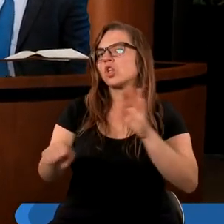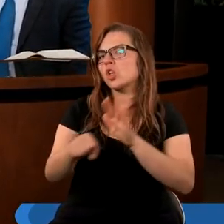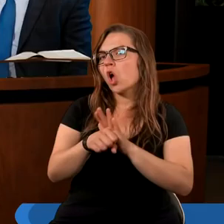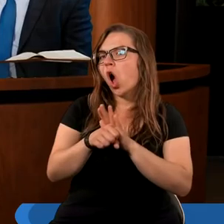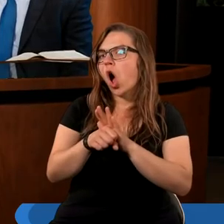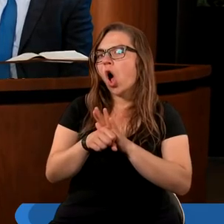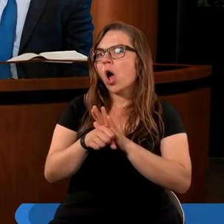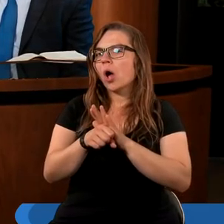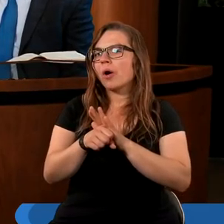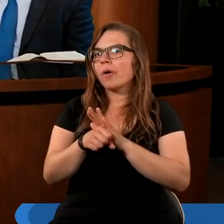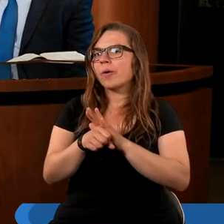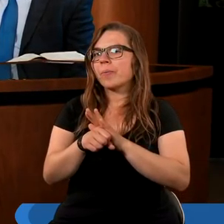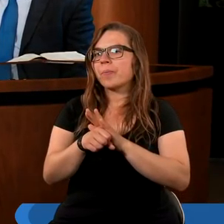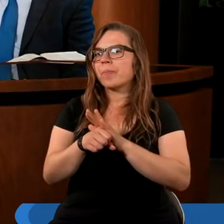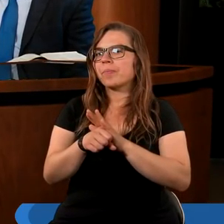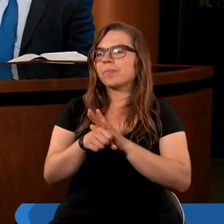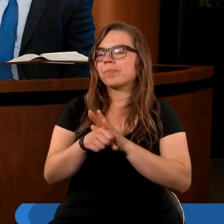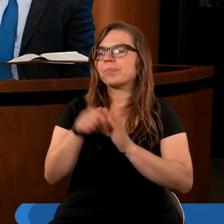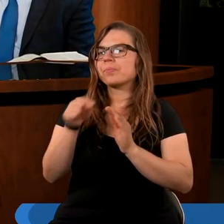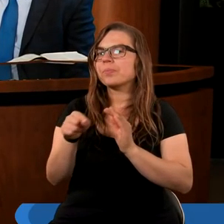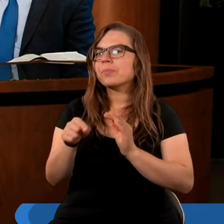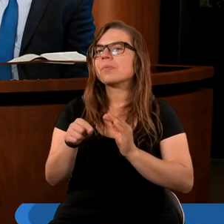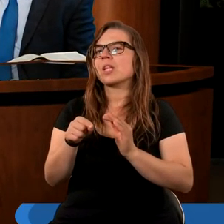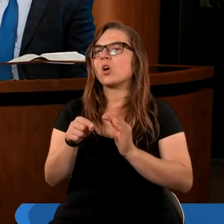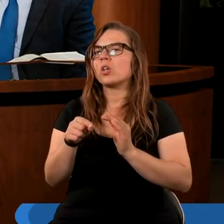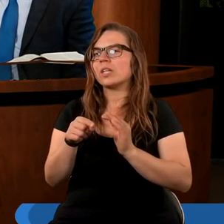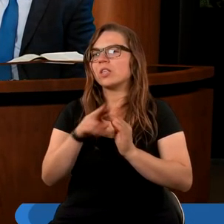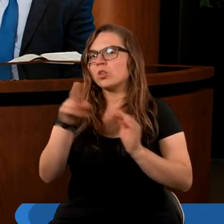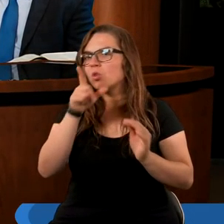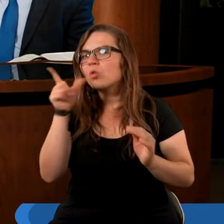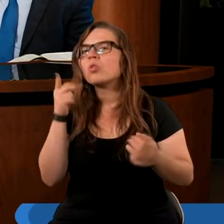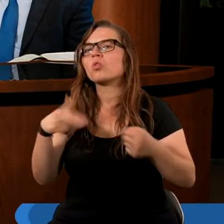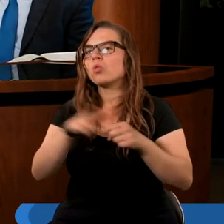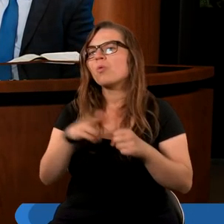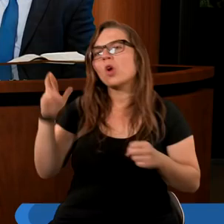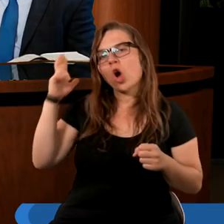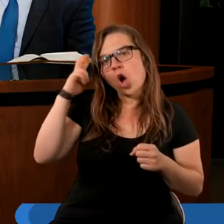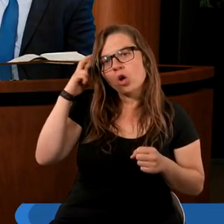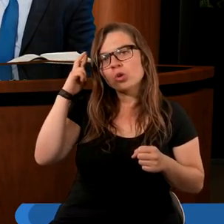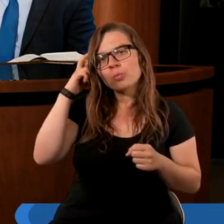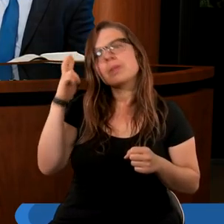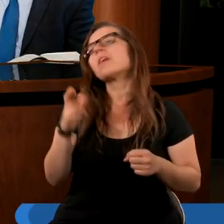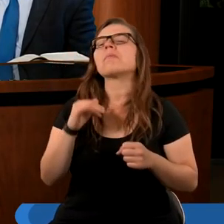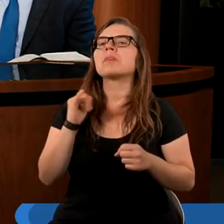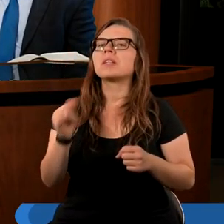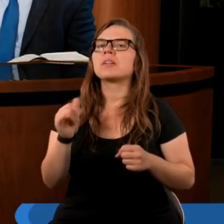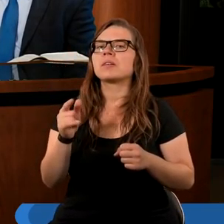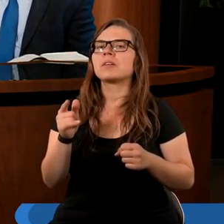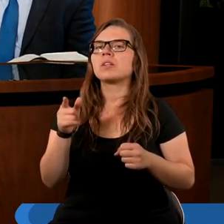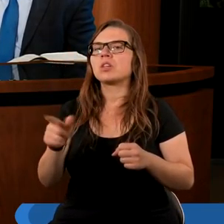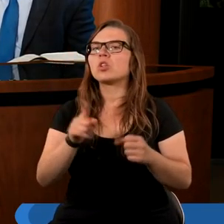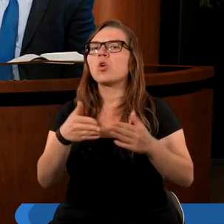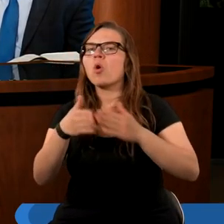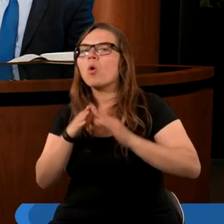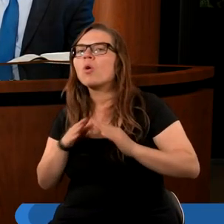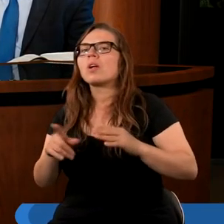tego, czy do tych, których rozumiemy w